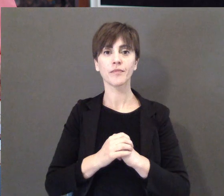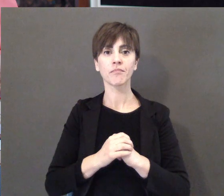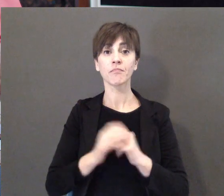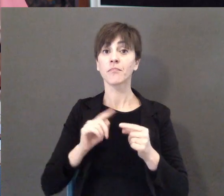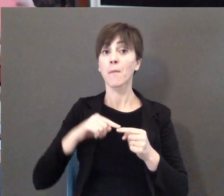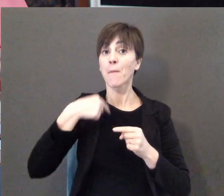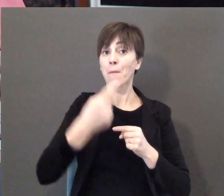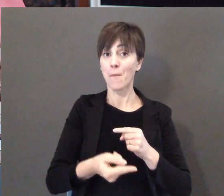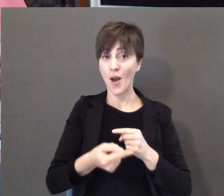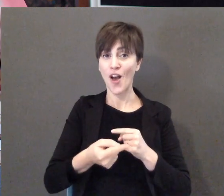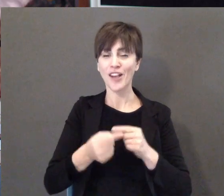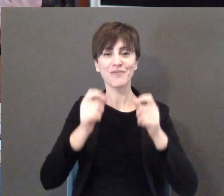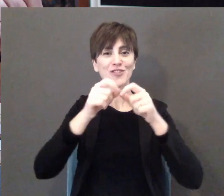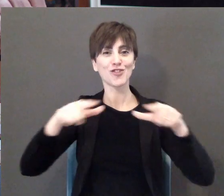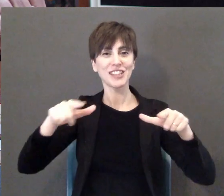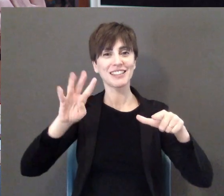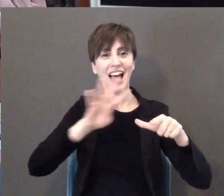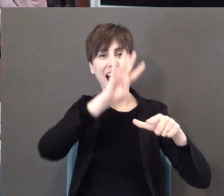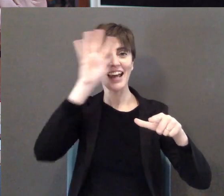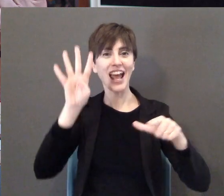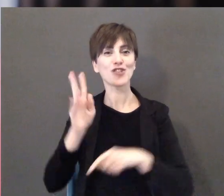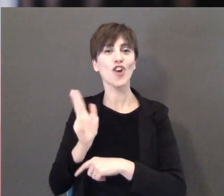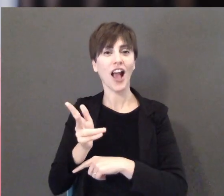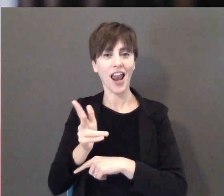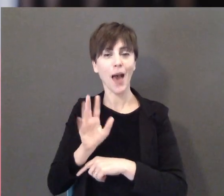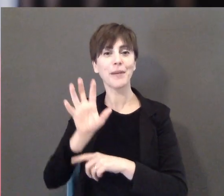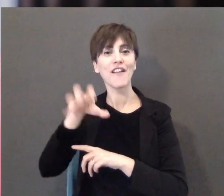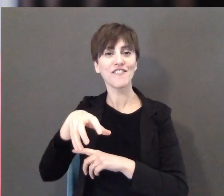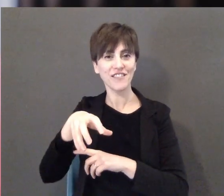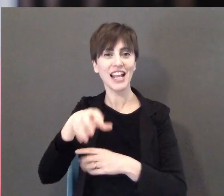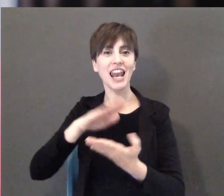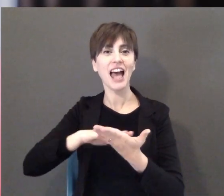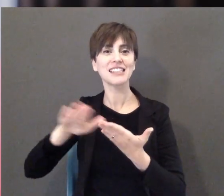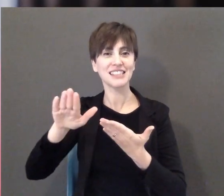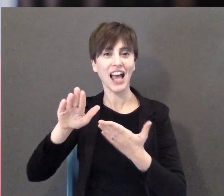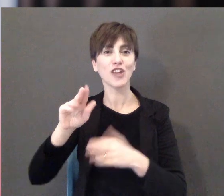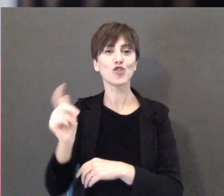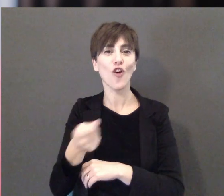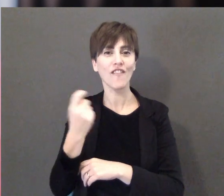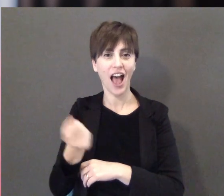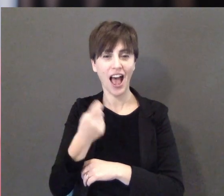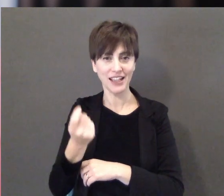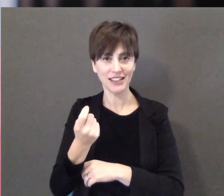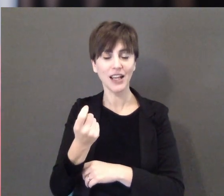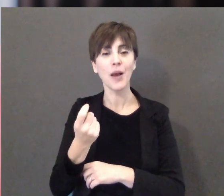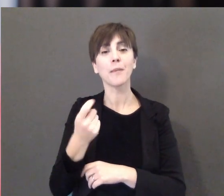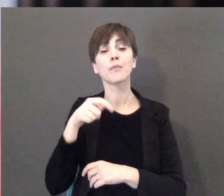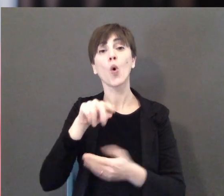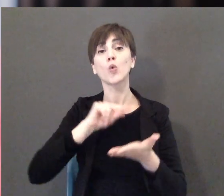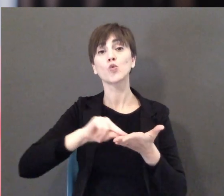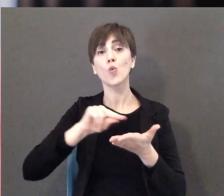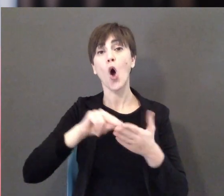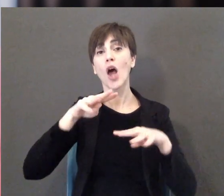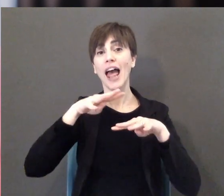poi siamo andati a reggio calabria a villa san giovanni in una scuola elementare che gli ha